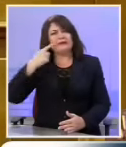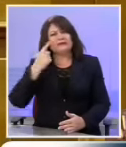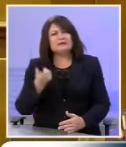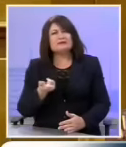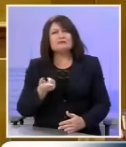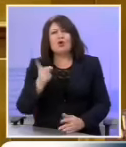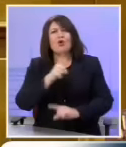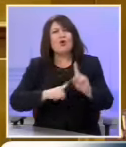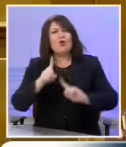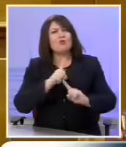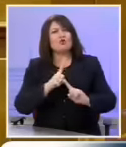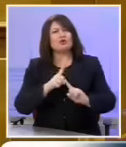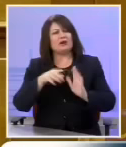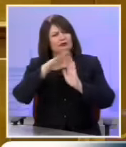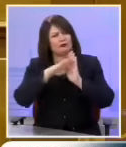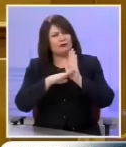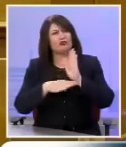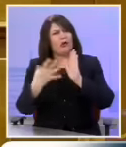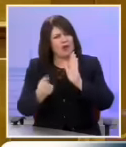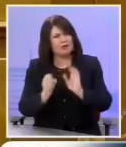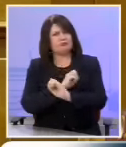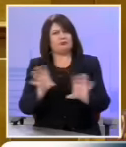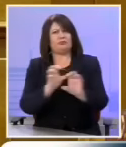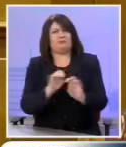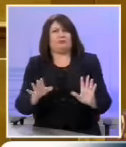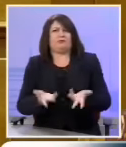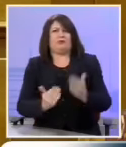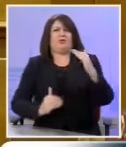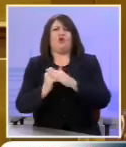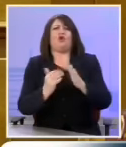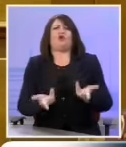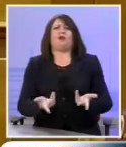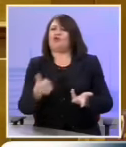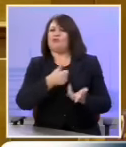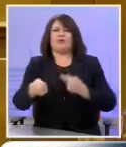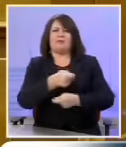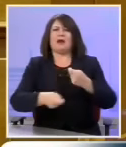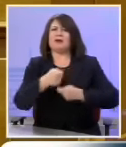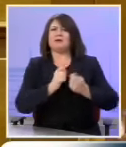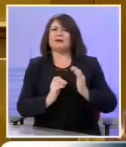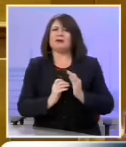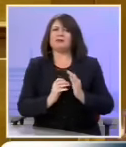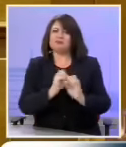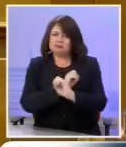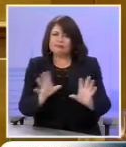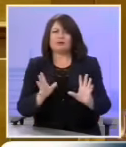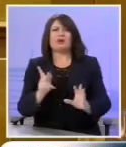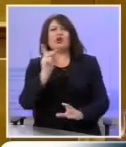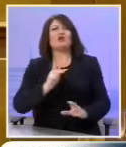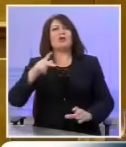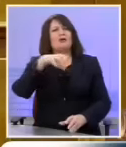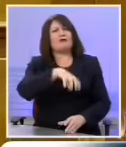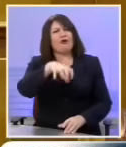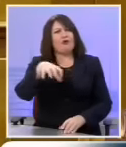όποιος εκπληρεί τις προϋποθέσεις του νόμου και όχι μόνο επιχειρηματίας. Αφήστε να εκφραστούν κοινωνικοί φορείς.